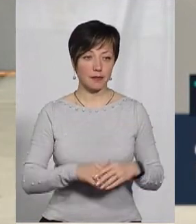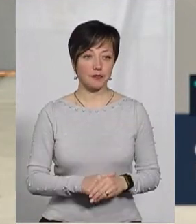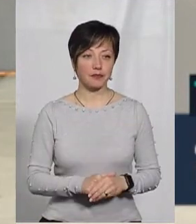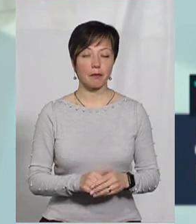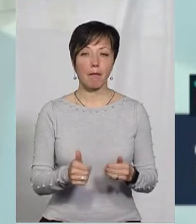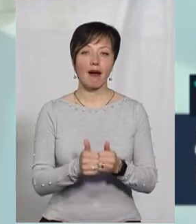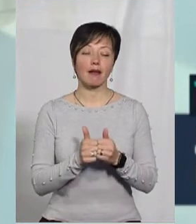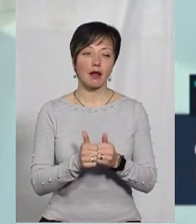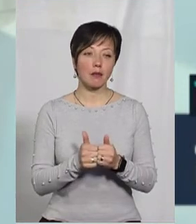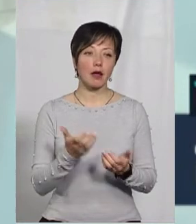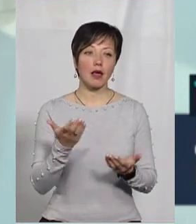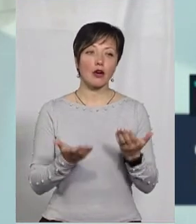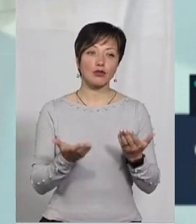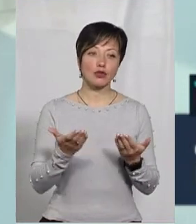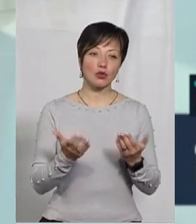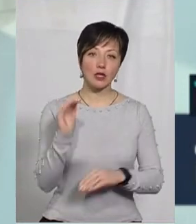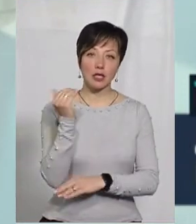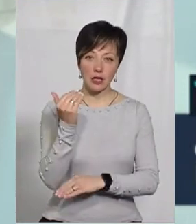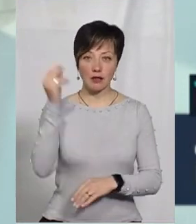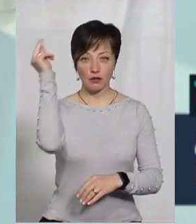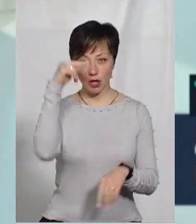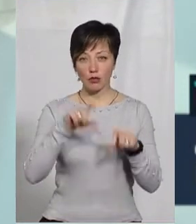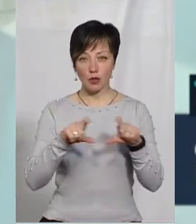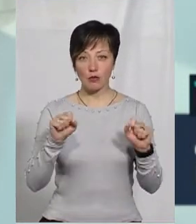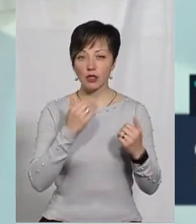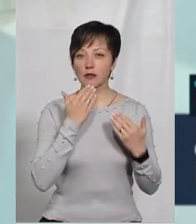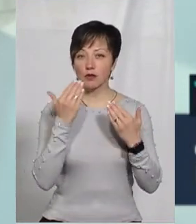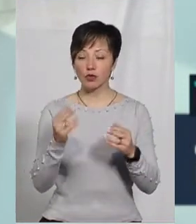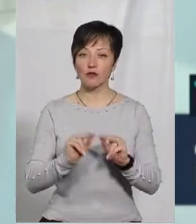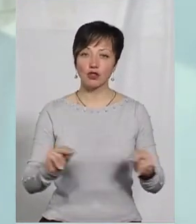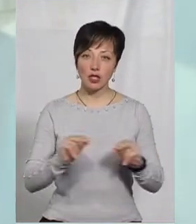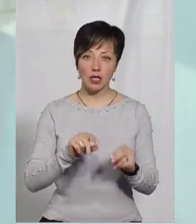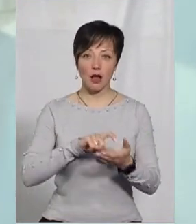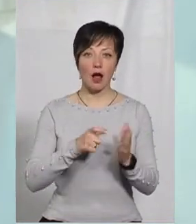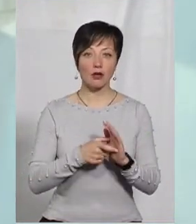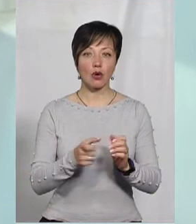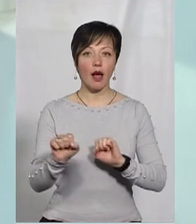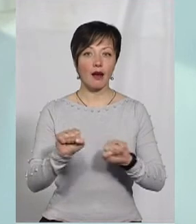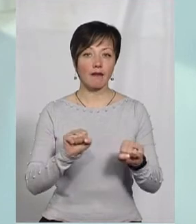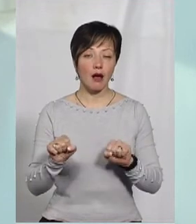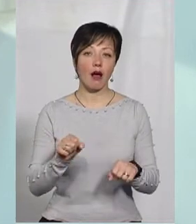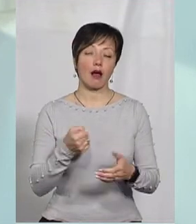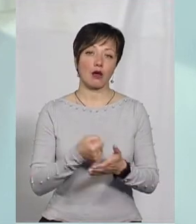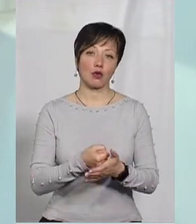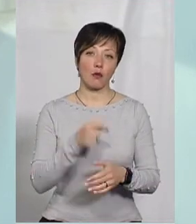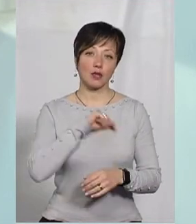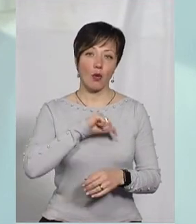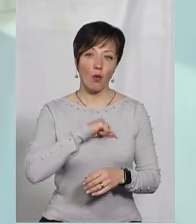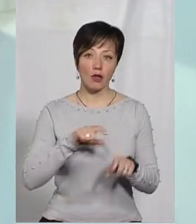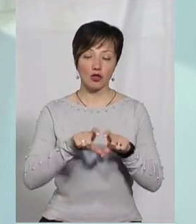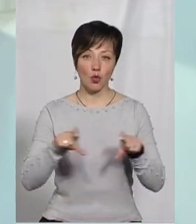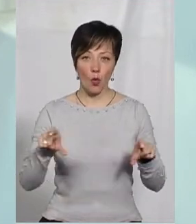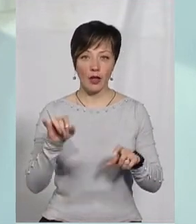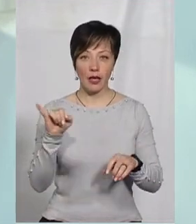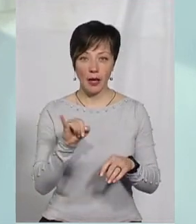якщо дитина знаходиться в навчальному закладі, вона може звернутися до вчительки, до класного керівника, до психолога